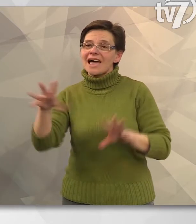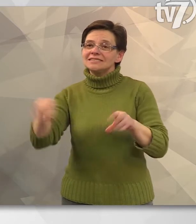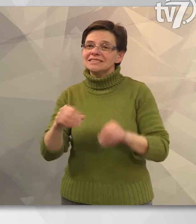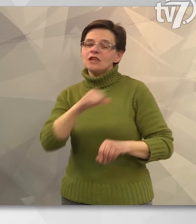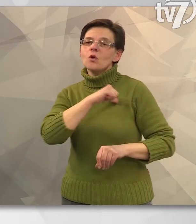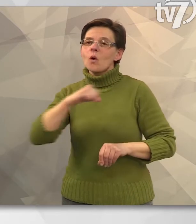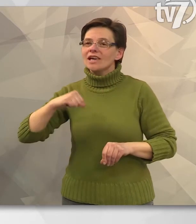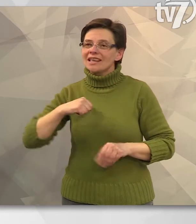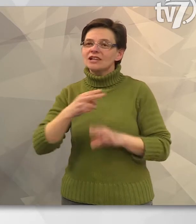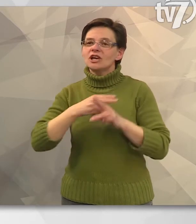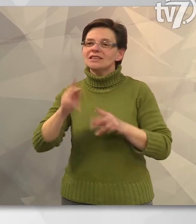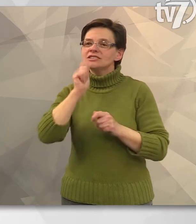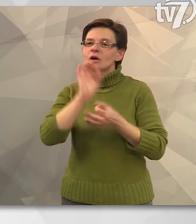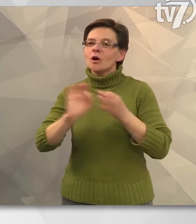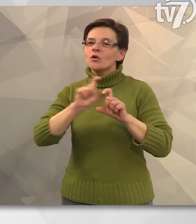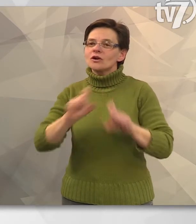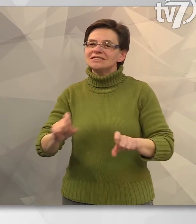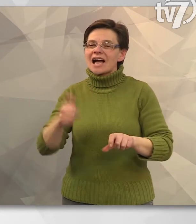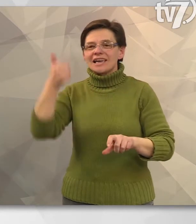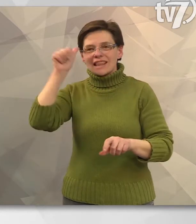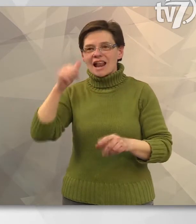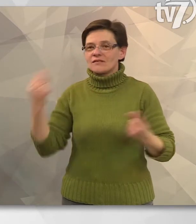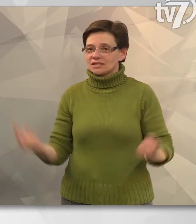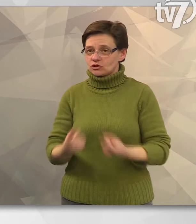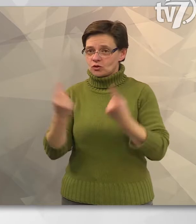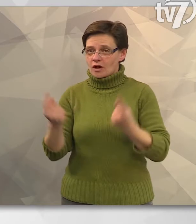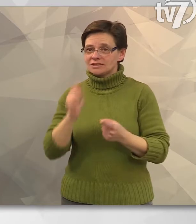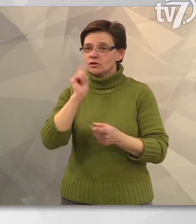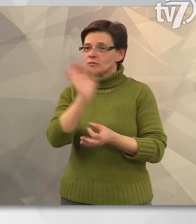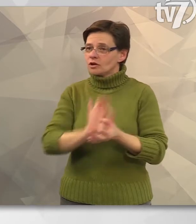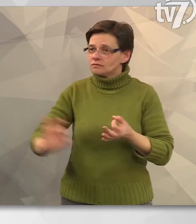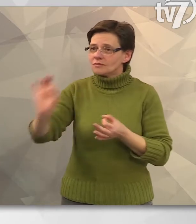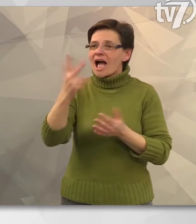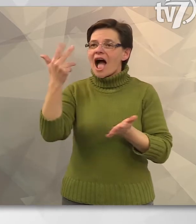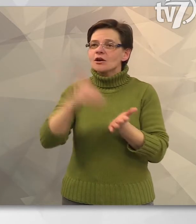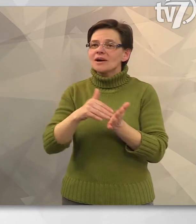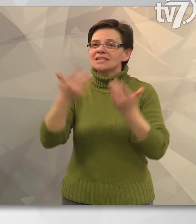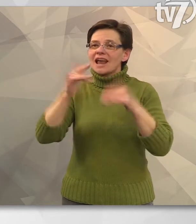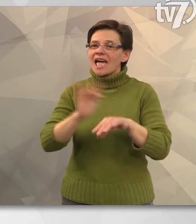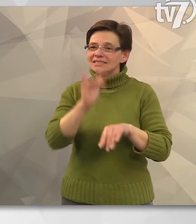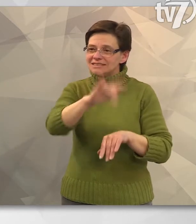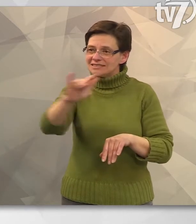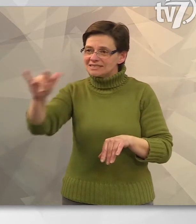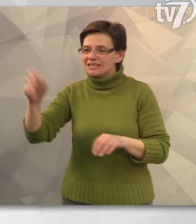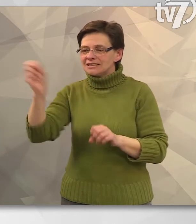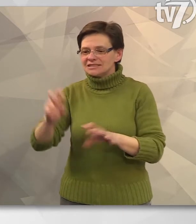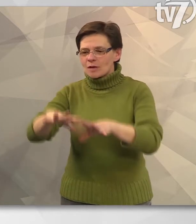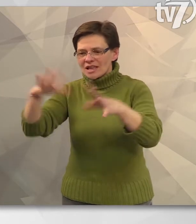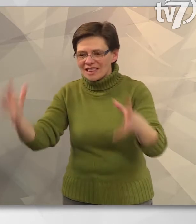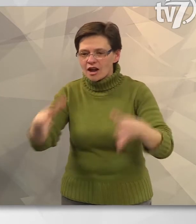TESZED önkéntesen a Tiszta Magyarországért elnevezésű akció. Országszerte 3000 helyszínen